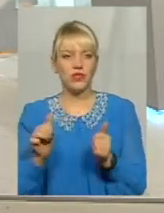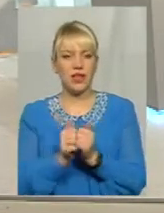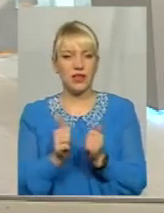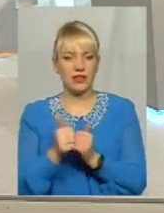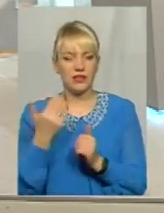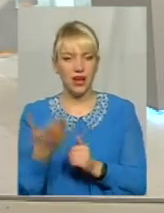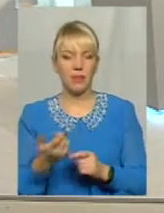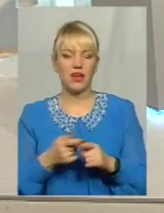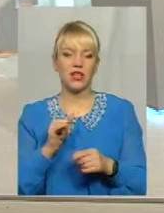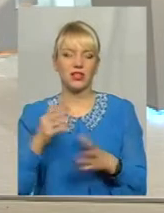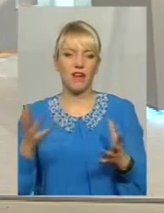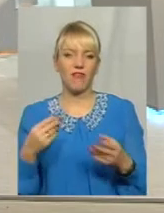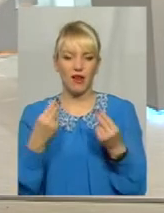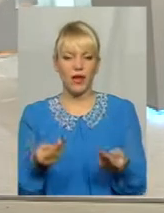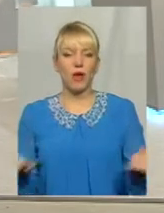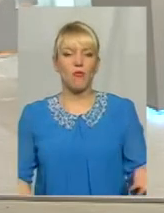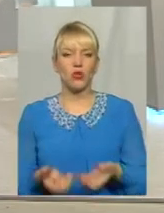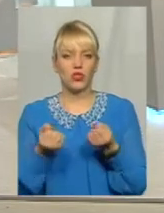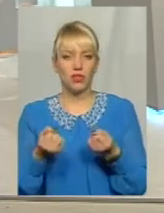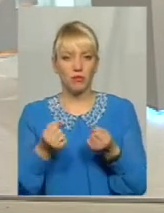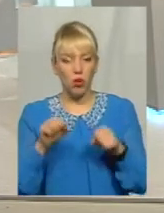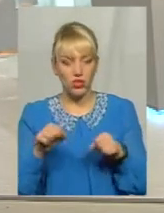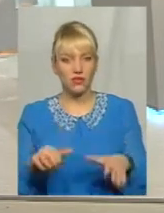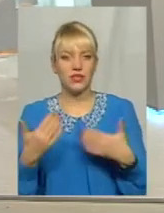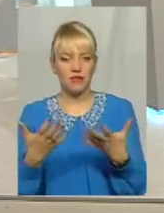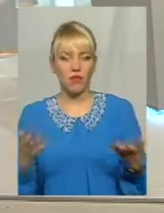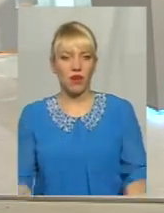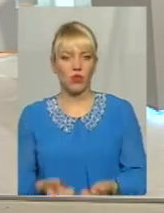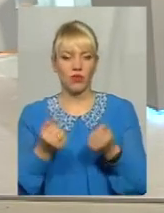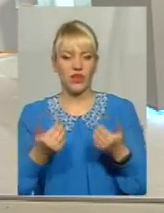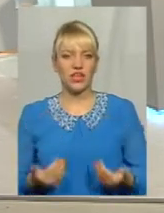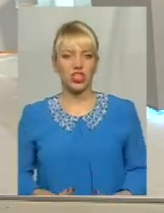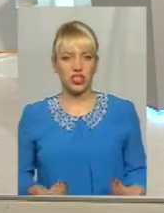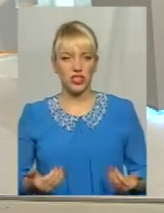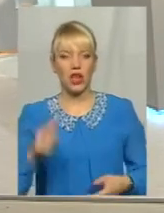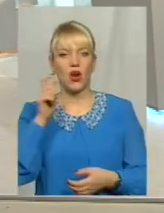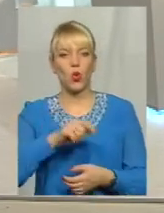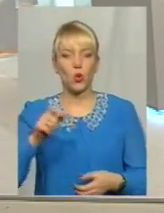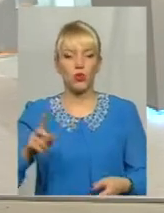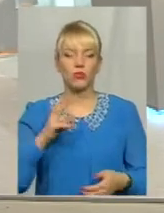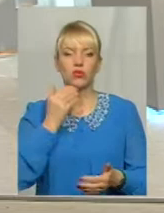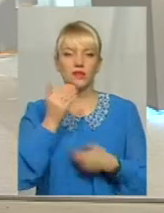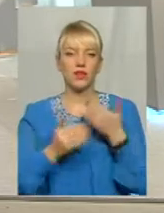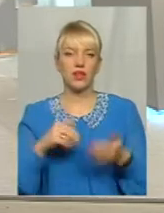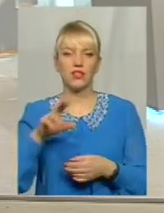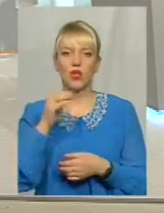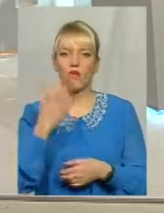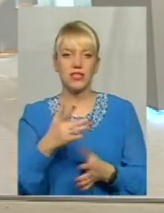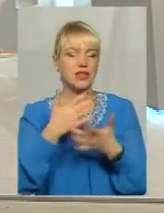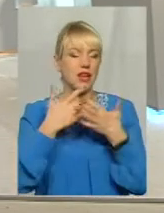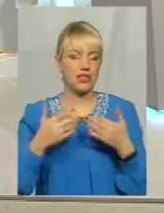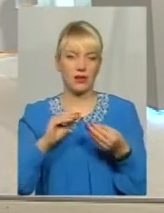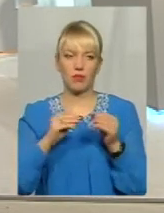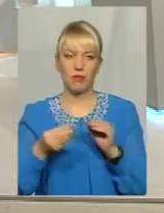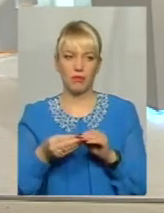рятувати життя нашим людям Людям, які до вас звертаються з різними проблемами Не завжди